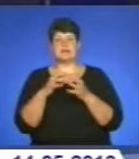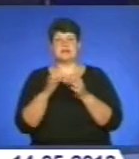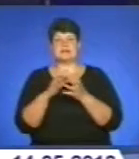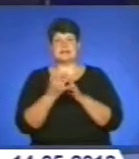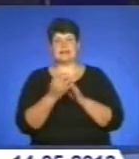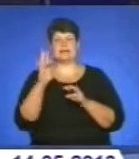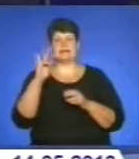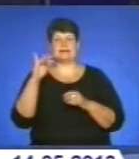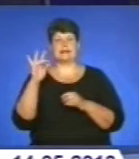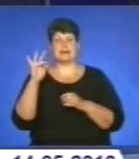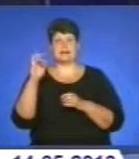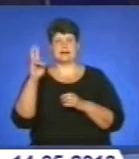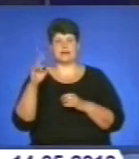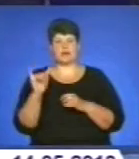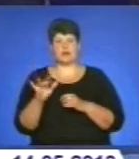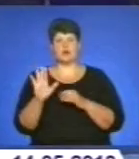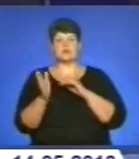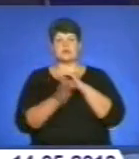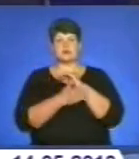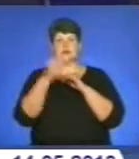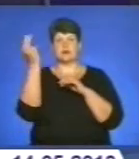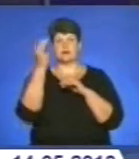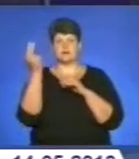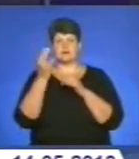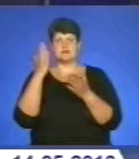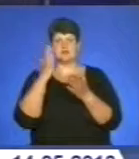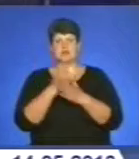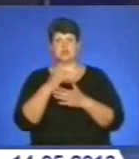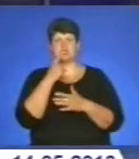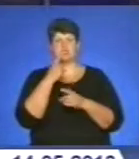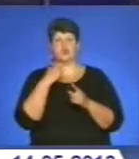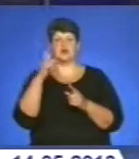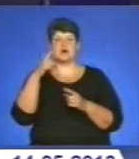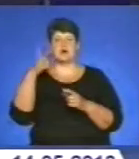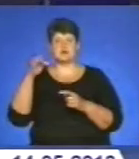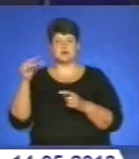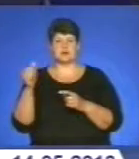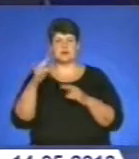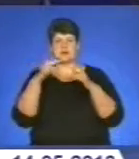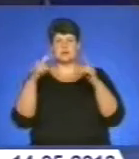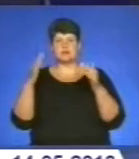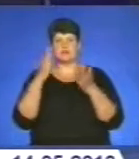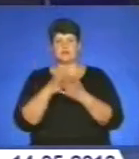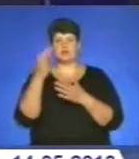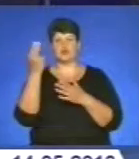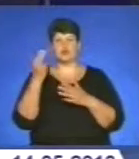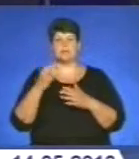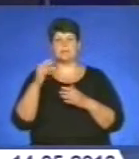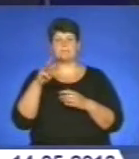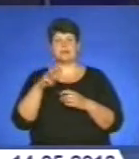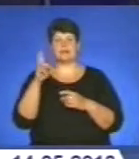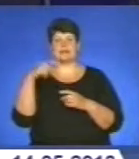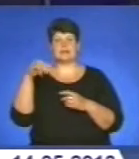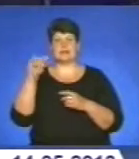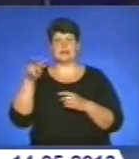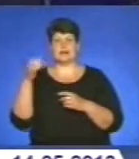Заліщицького району. Остання картина, на якій зображений Червоноградський замок, зберігається у художниці Марії Ділай. Вона